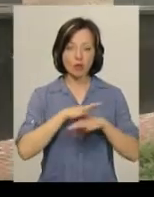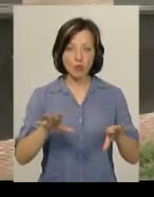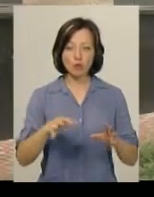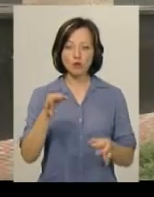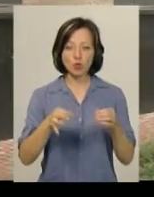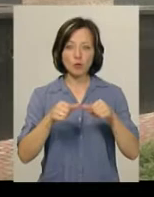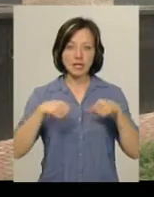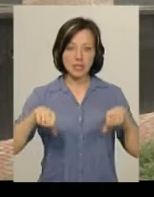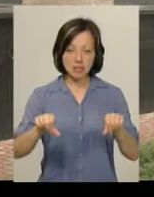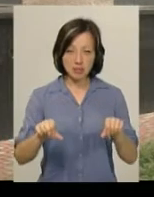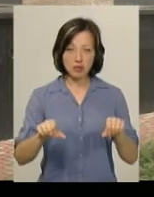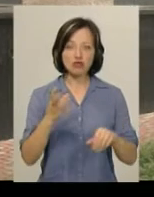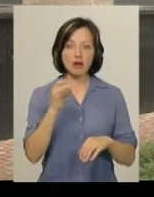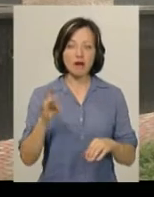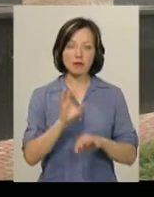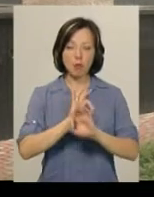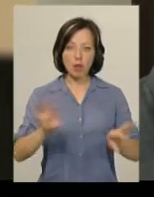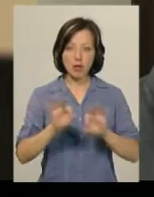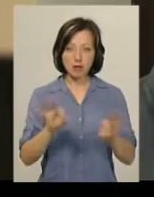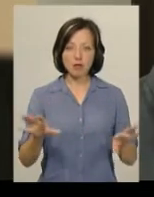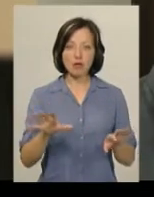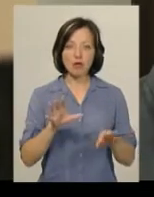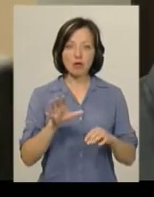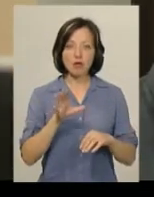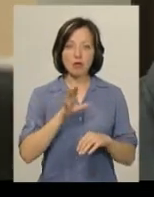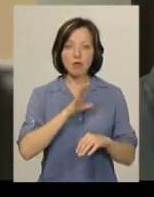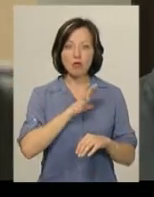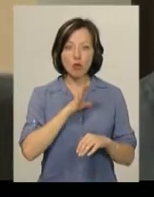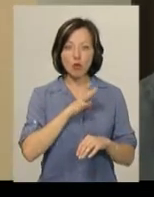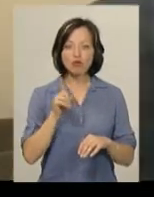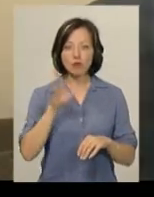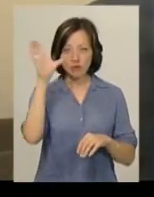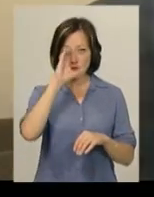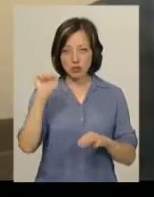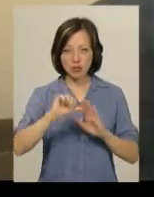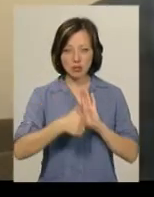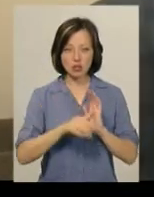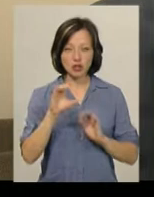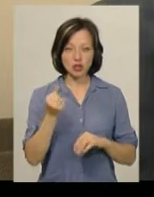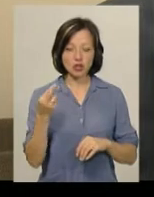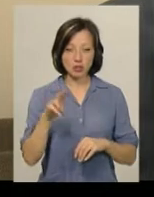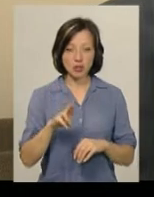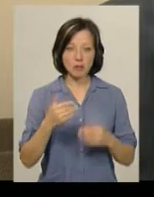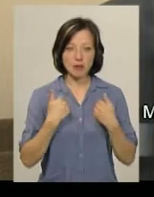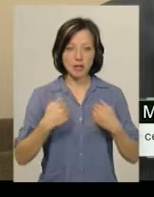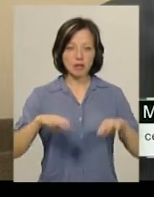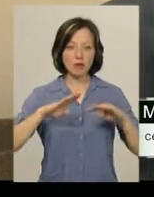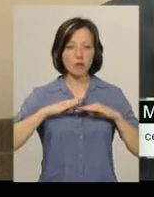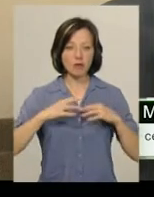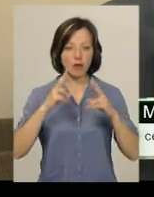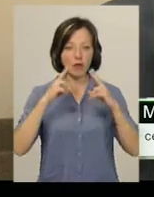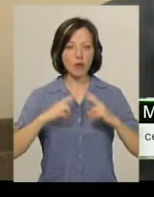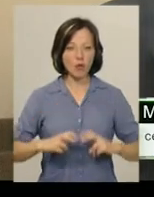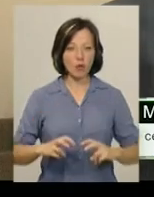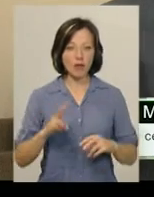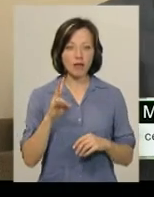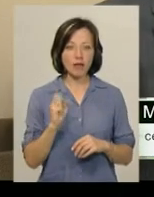судовому засіданні посадовець ще раз пояснив, що відбулося у ніч проти 16 січня. «Мені запропонували пройти огляд